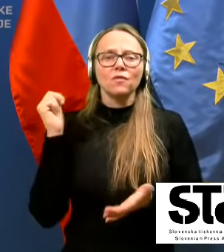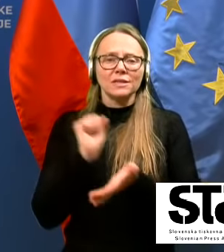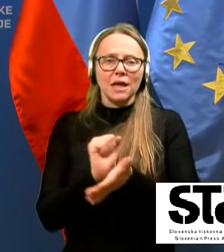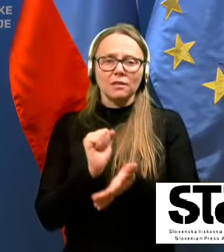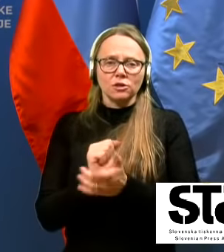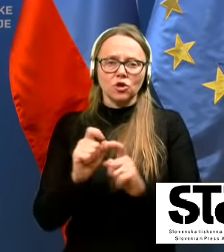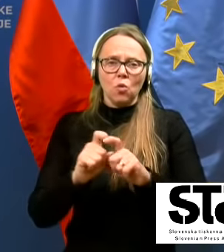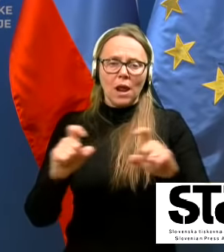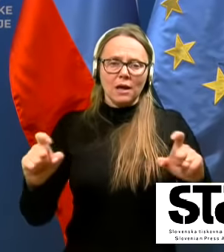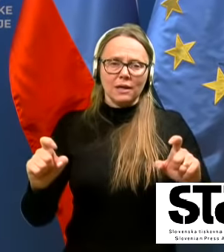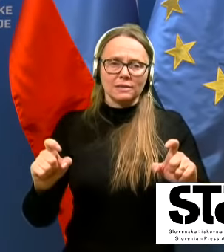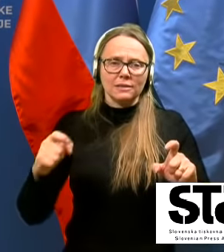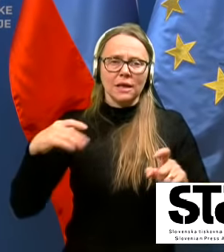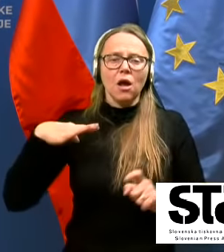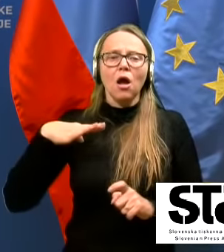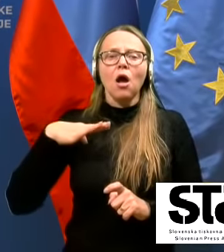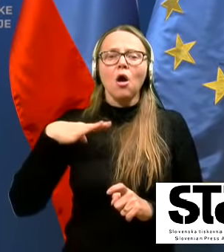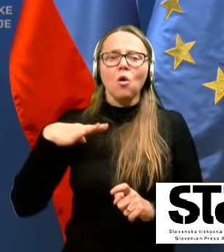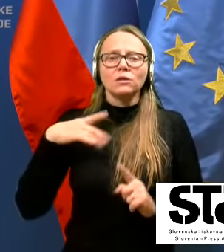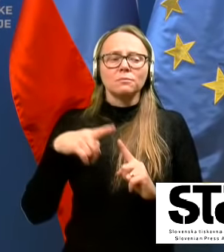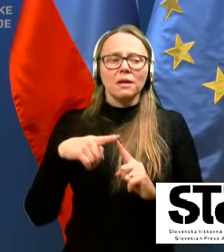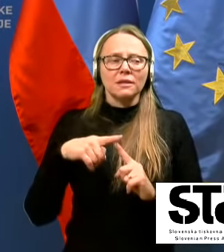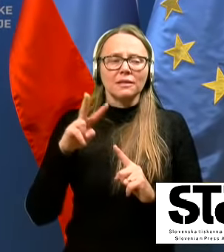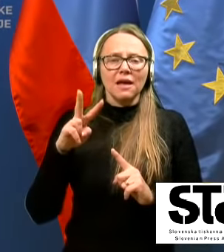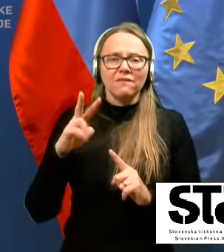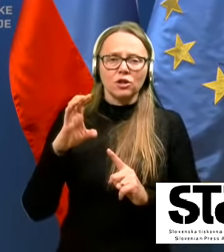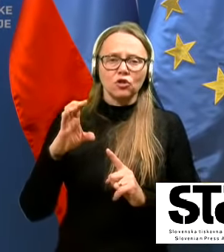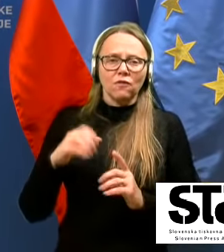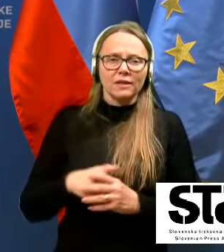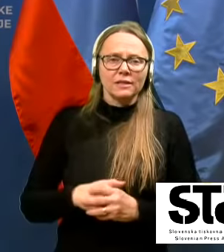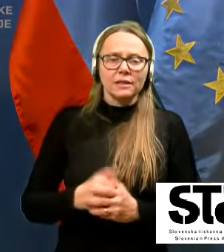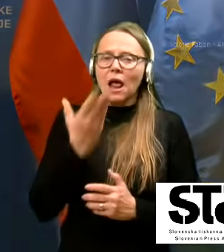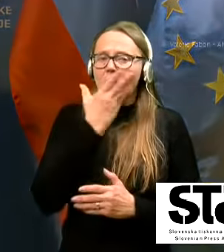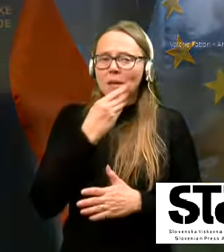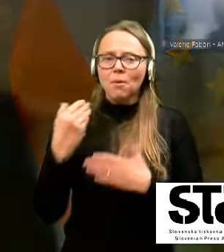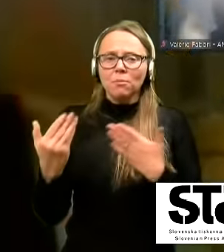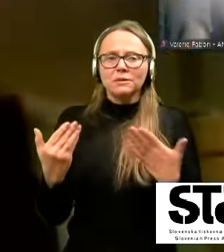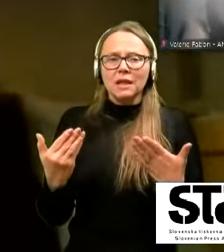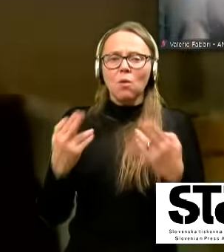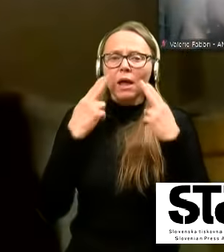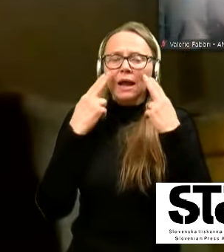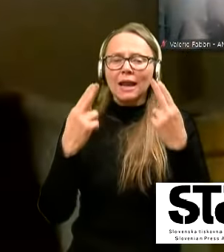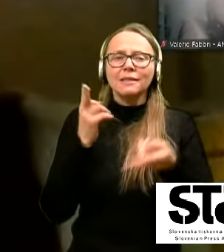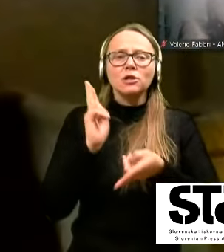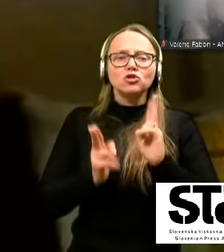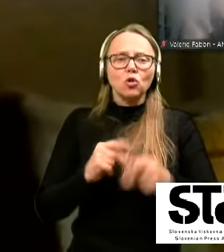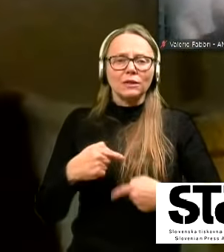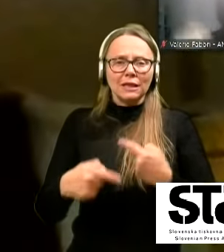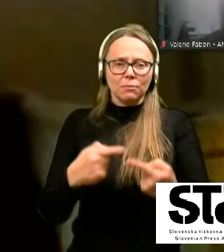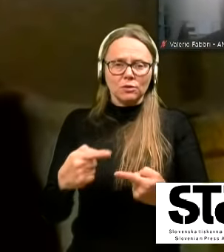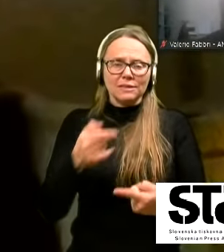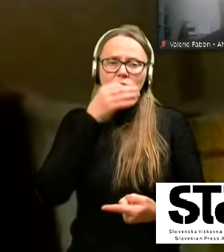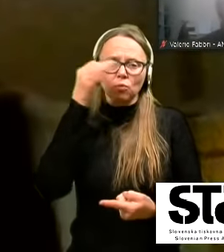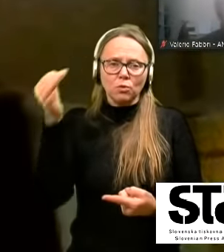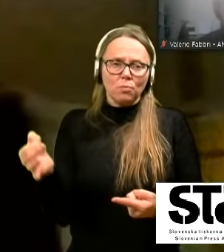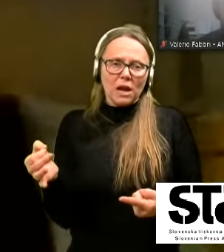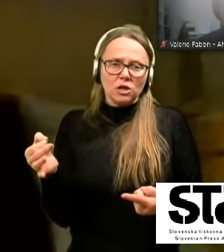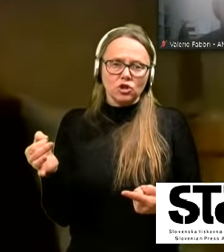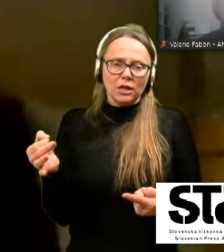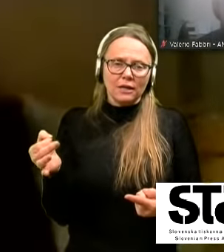agencija, uspato, je vrtovec. Ja, lepo pozdravljeni. Glede sodnih procesov, vprašali,